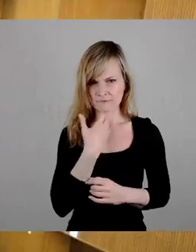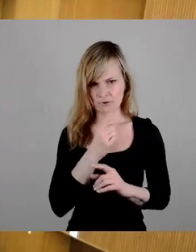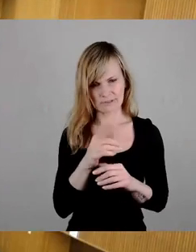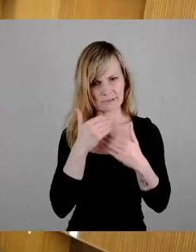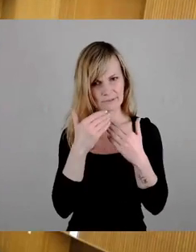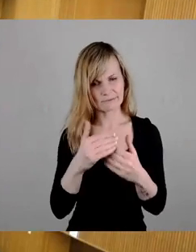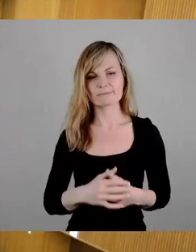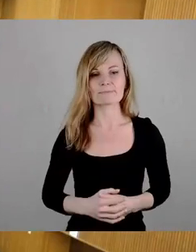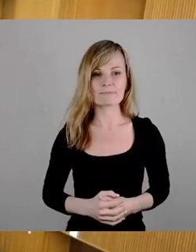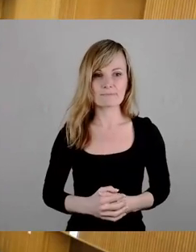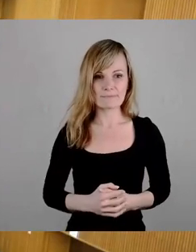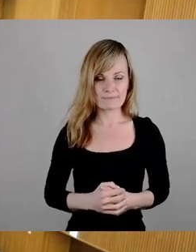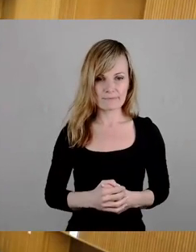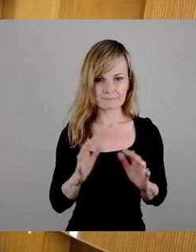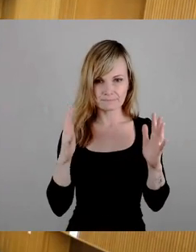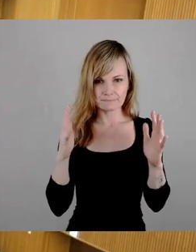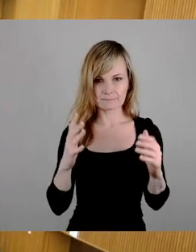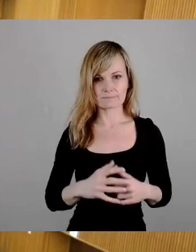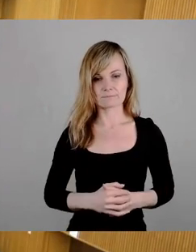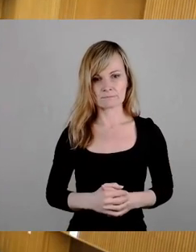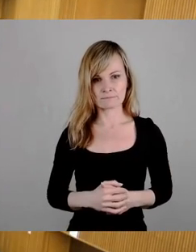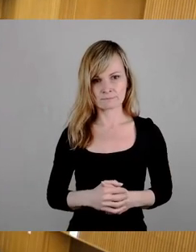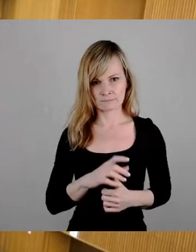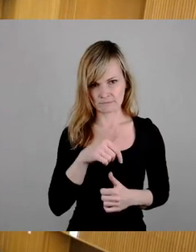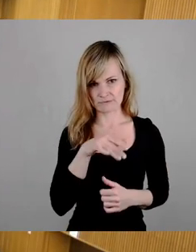Als nächstes AfD-Fraktion, Frau Dr. Schöps.